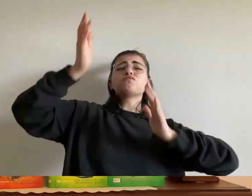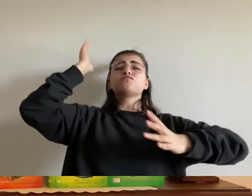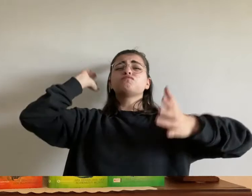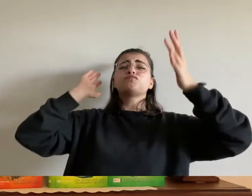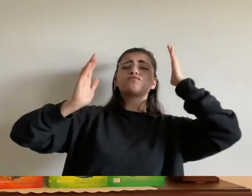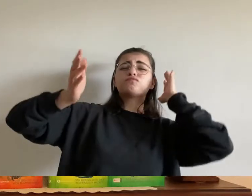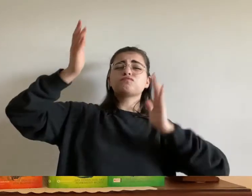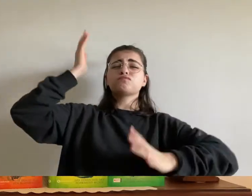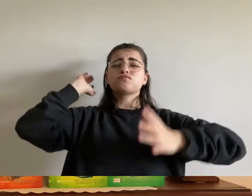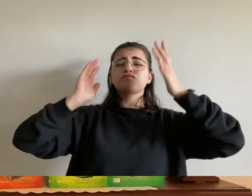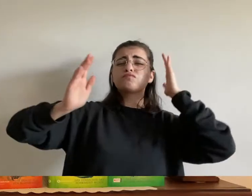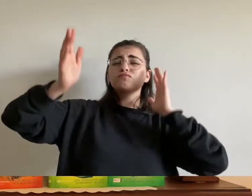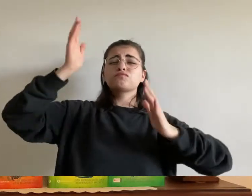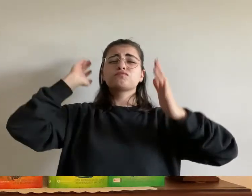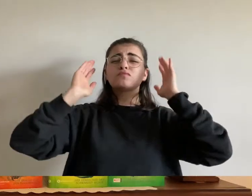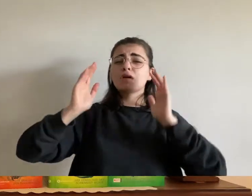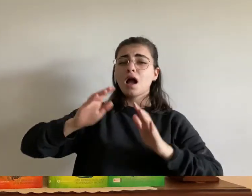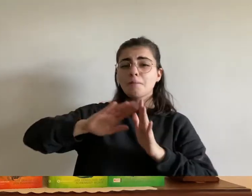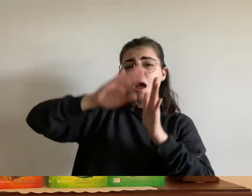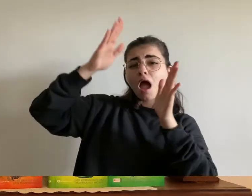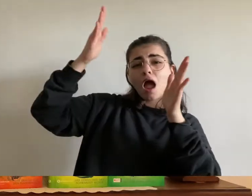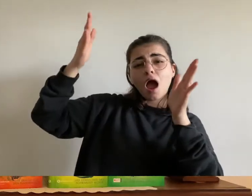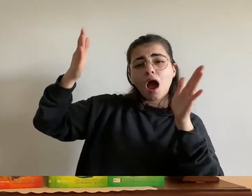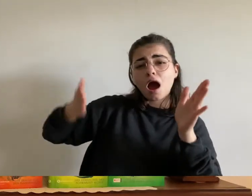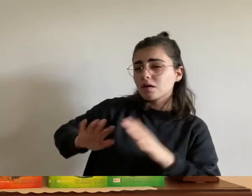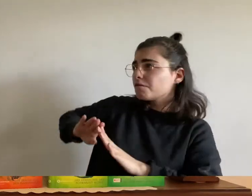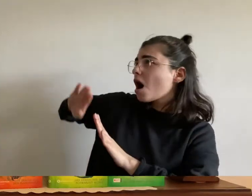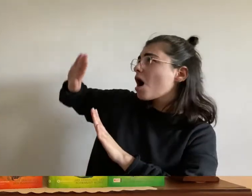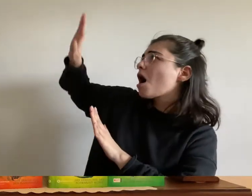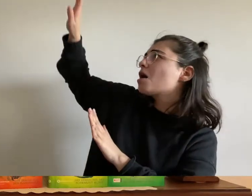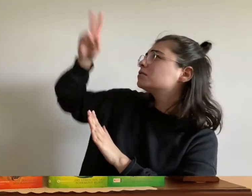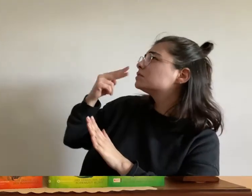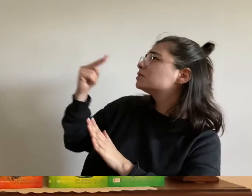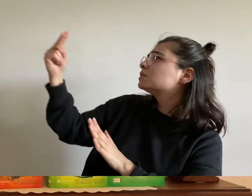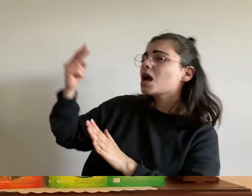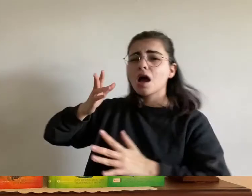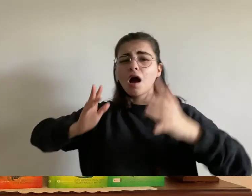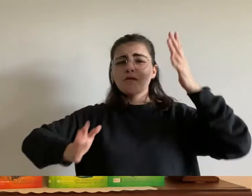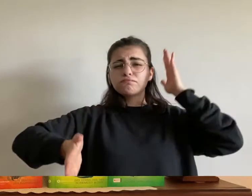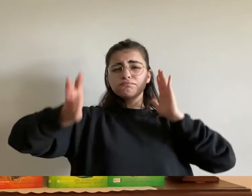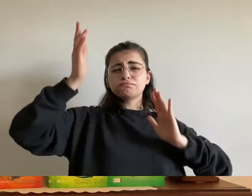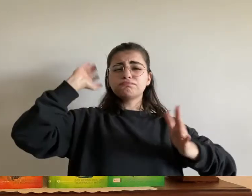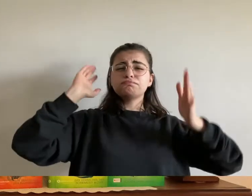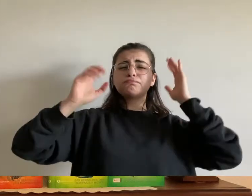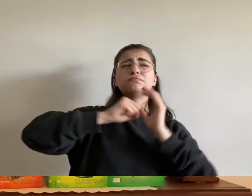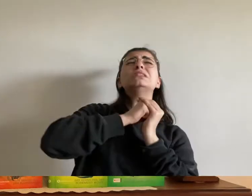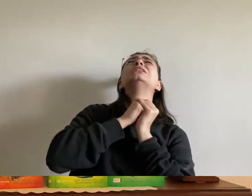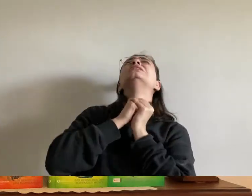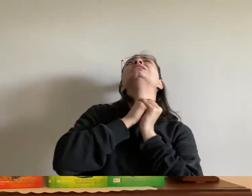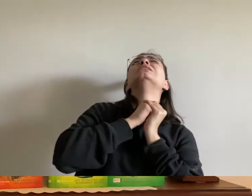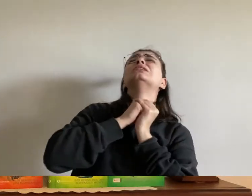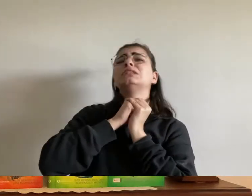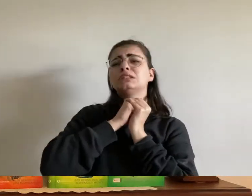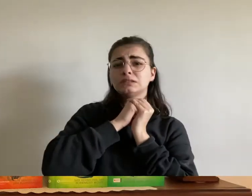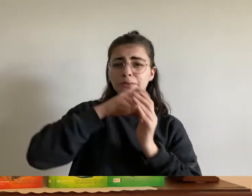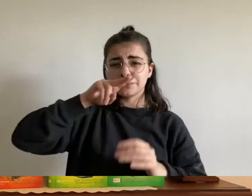rauschen in seinen ohren und sah die felswand an sich vorbeirasen bevor er einen klaren gedanken fassen